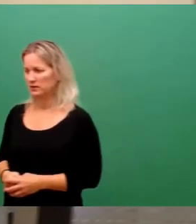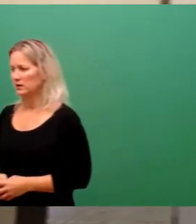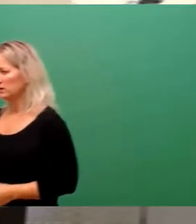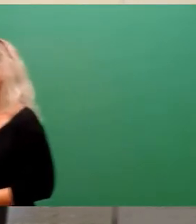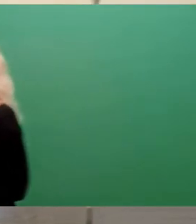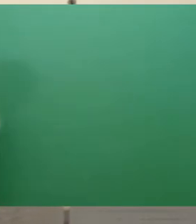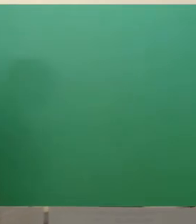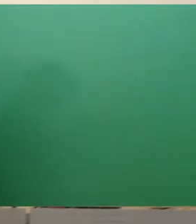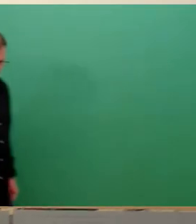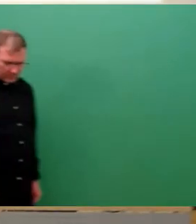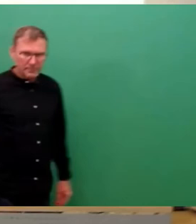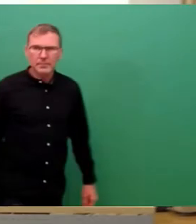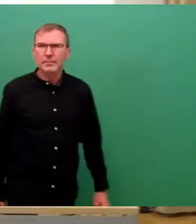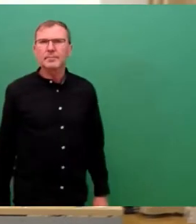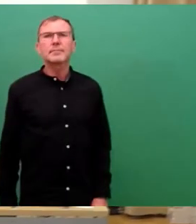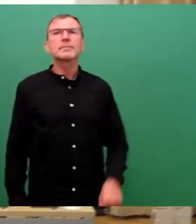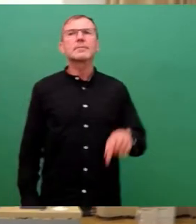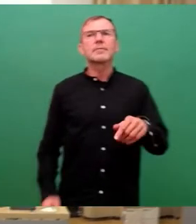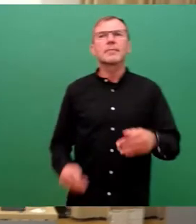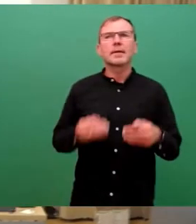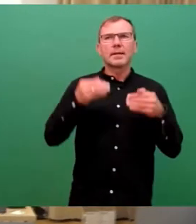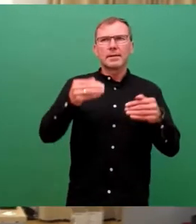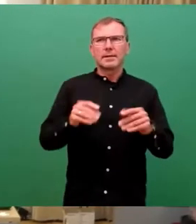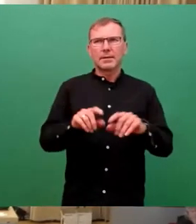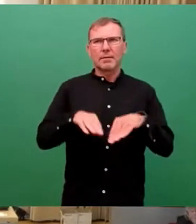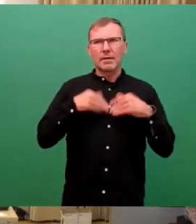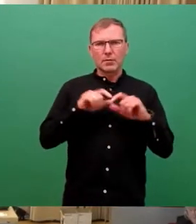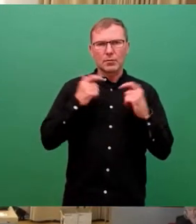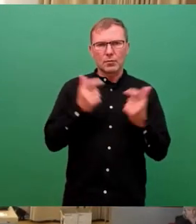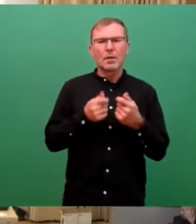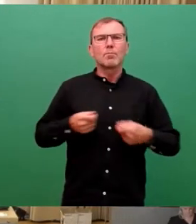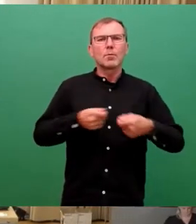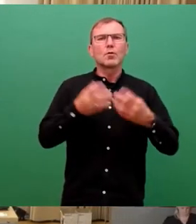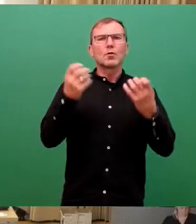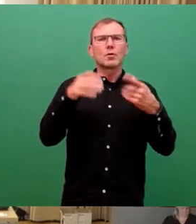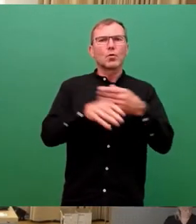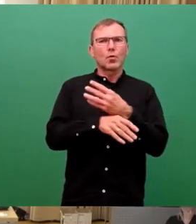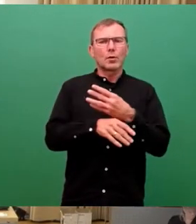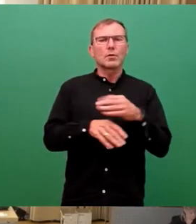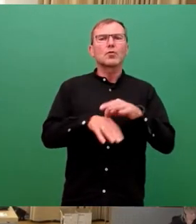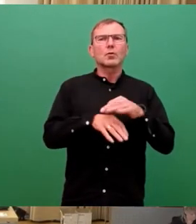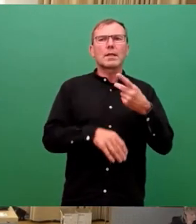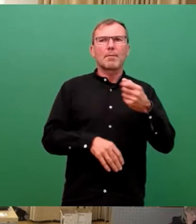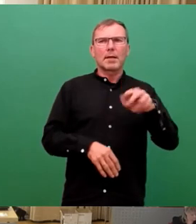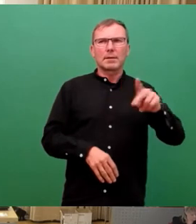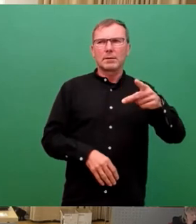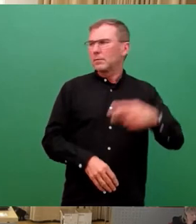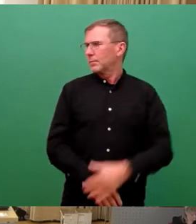So, setzen fort in der Fraktionsrunde. Als nächstes, Bündnis 90 die Grünen, Herr Dr. Deppe. Herr Dr. Deppe.